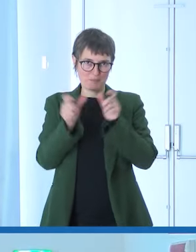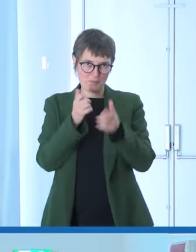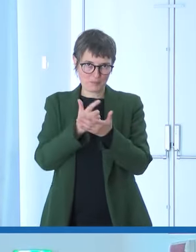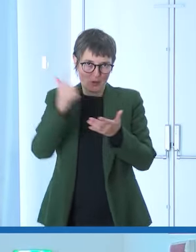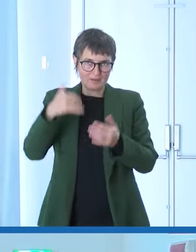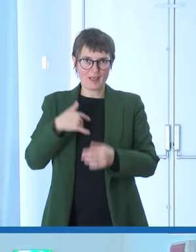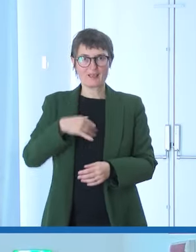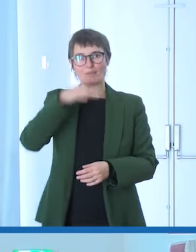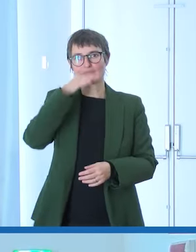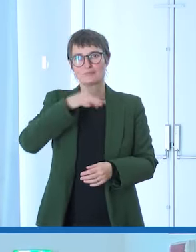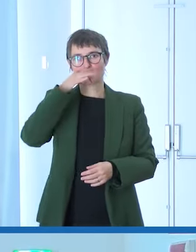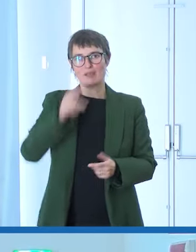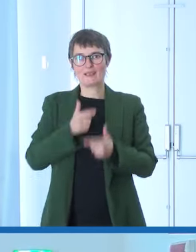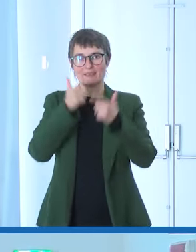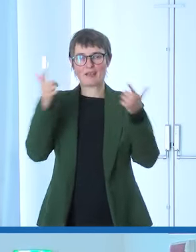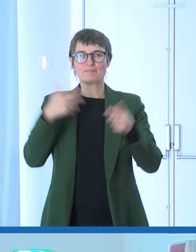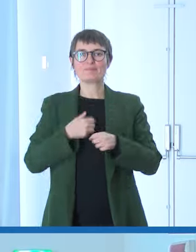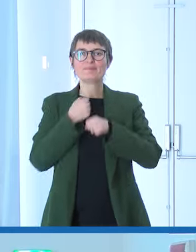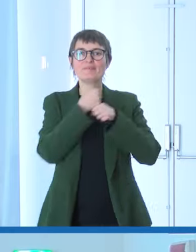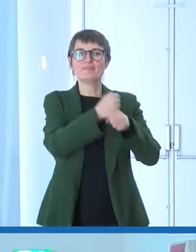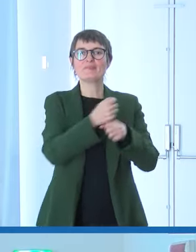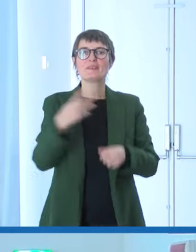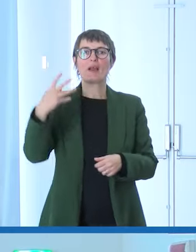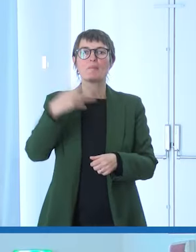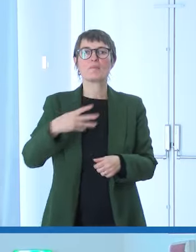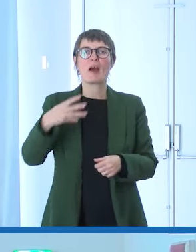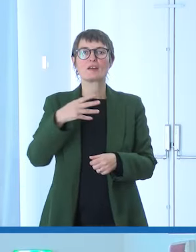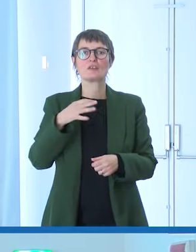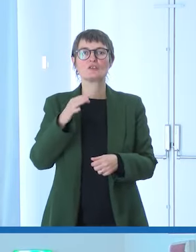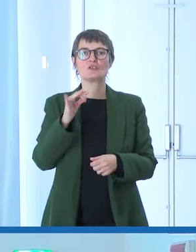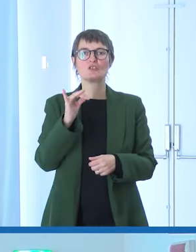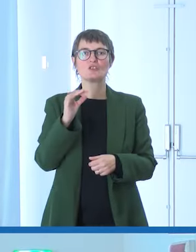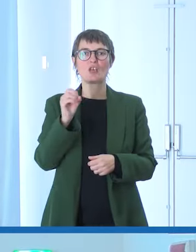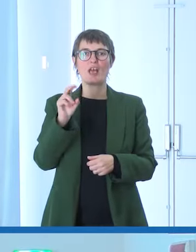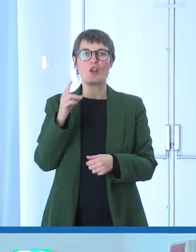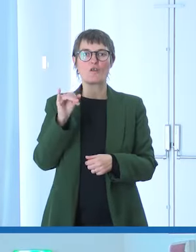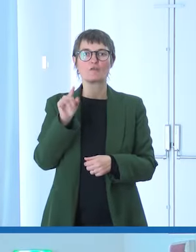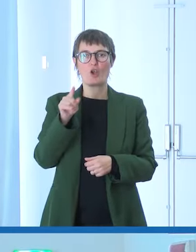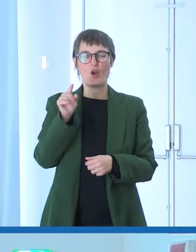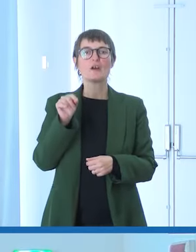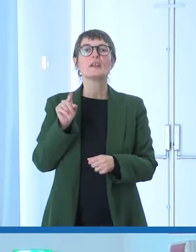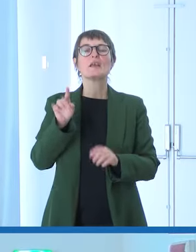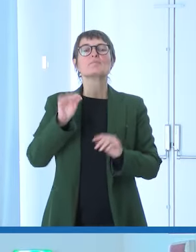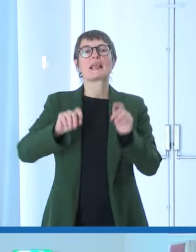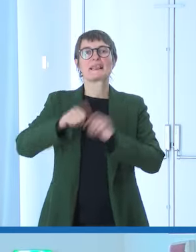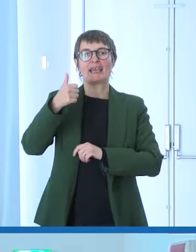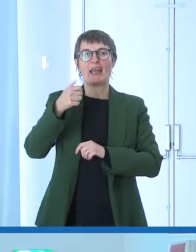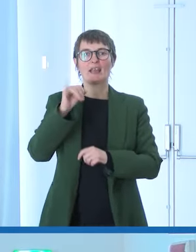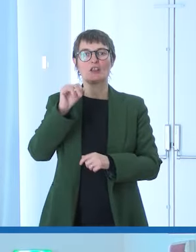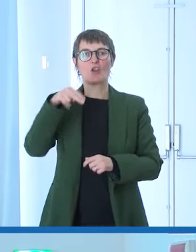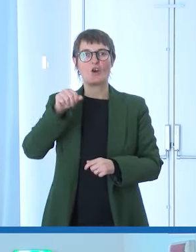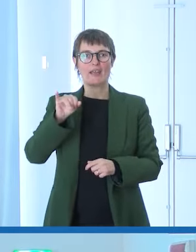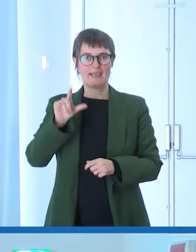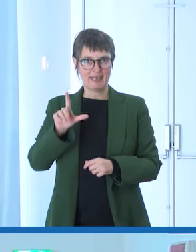do subito la parola a Marcello Fiori che è il direttore generale INAIL per il suo saluto e poi entreremo un po' nel